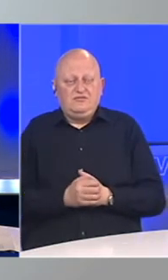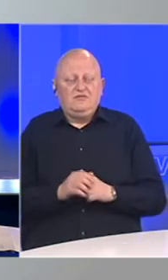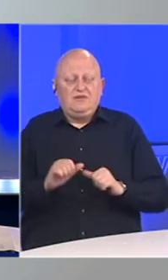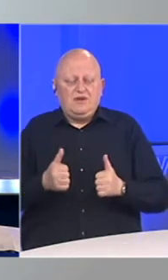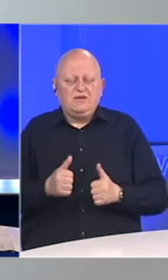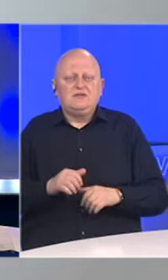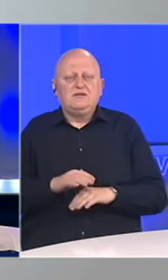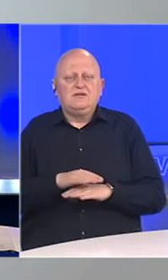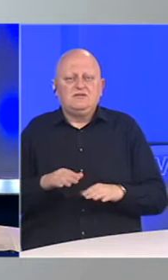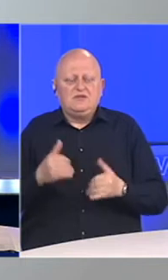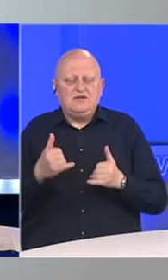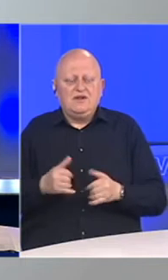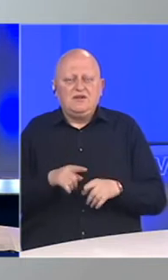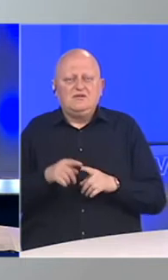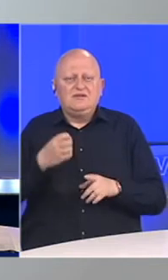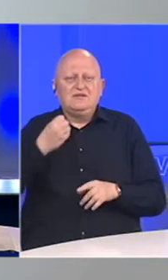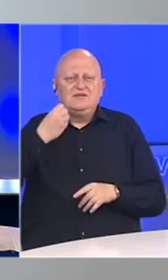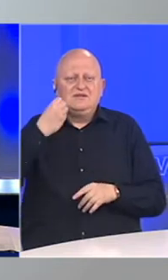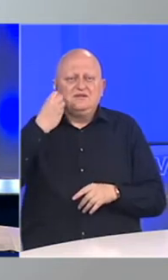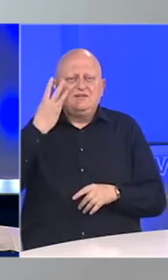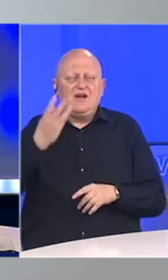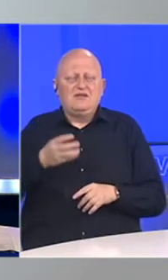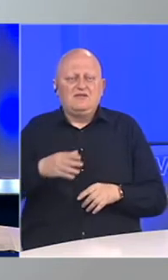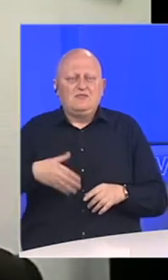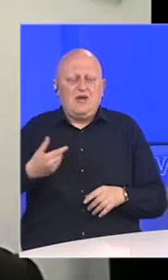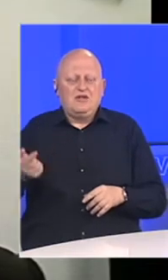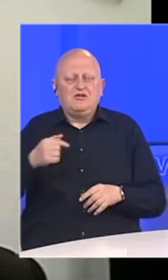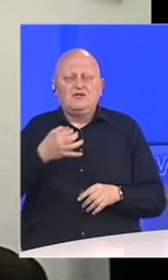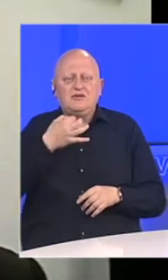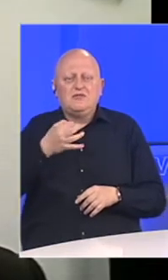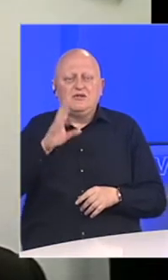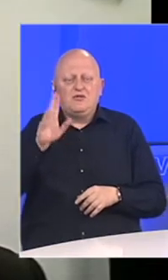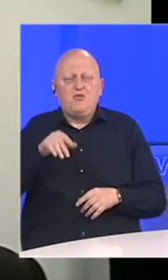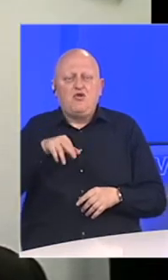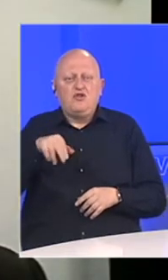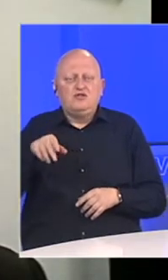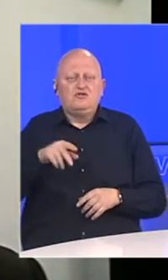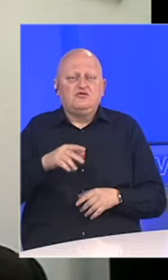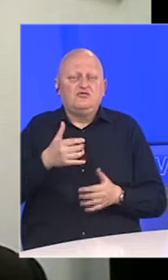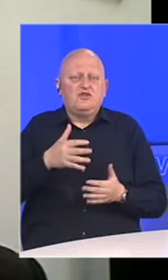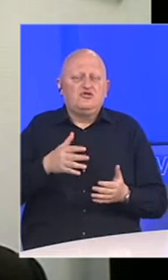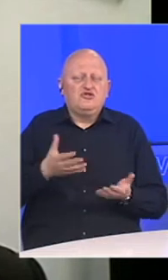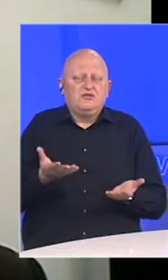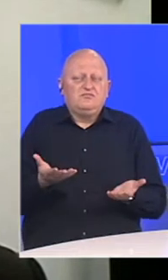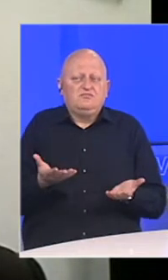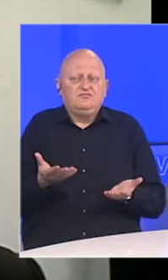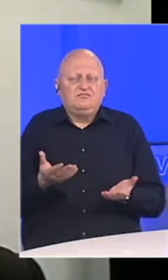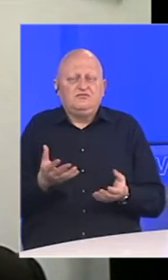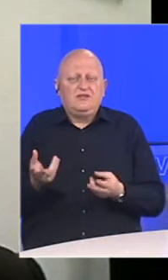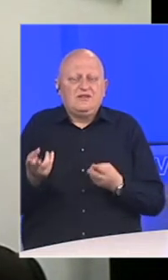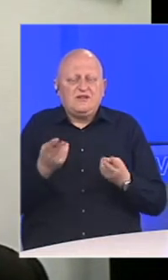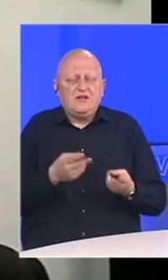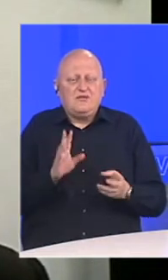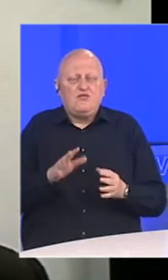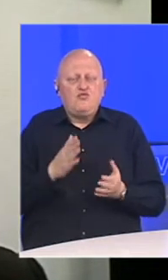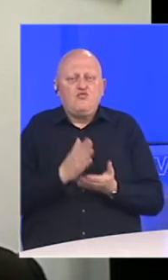Pa jeste, apsolutno i danas svakodnevno mladi dolazi da pitaju da li mogu izaći, da li mogu nešto da im se nabavi,